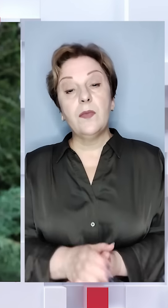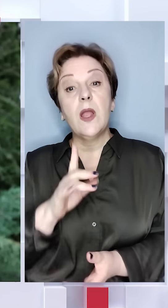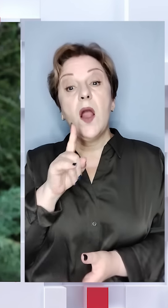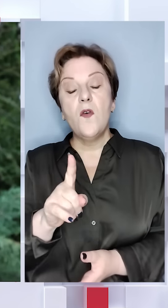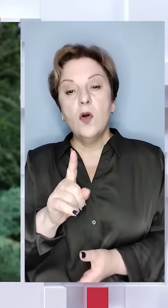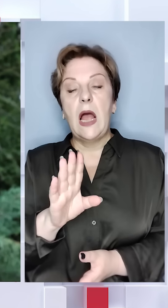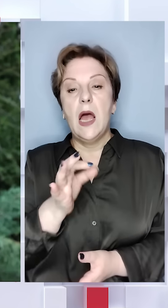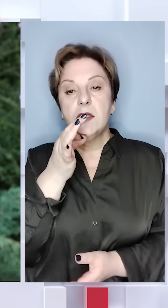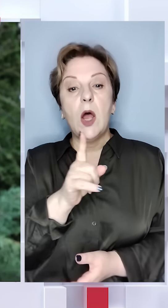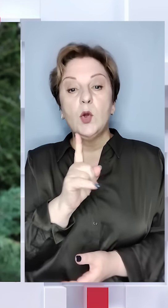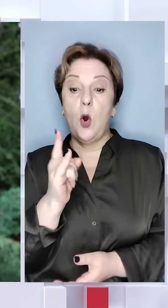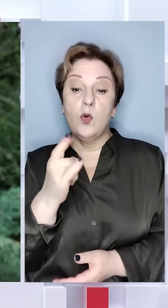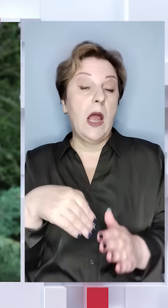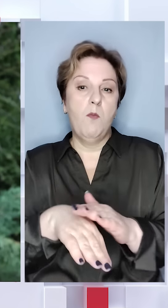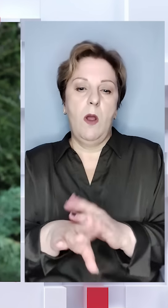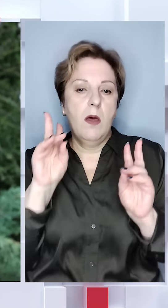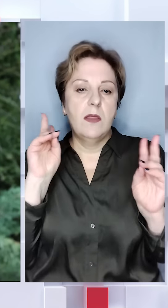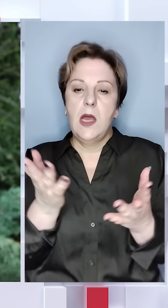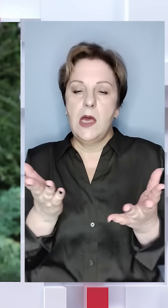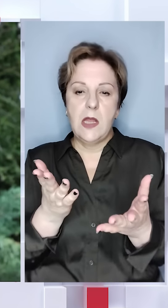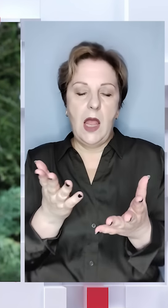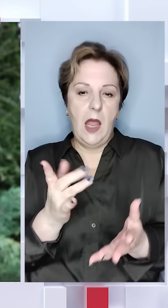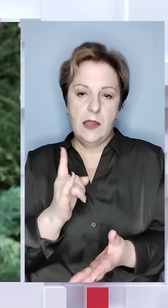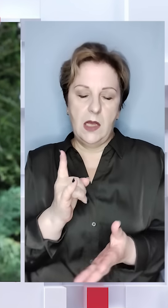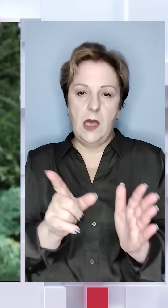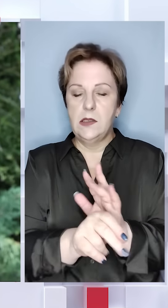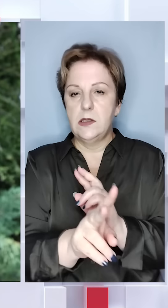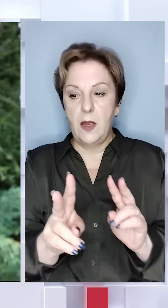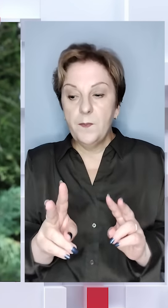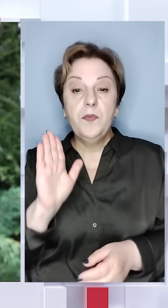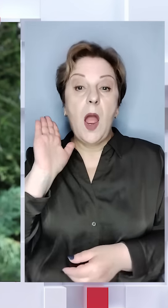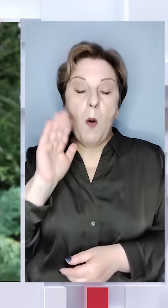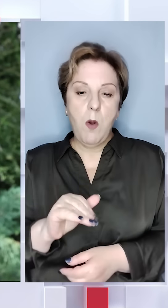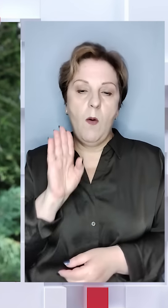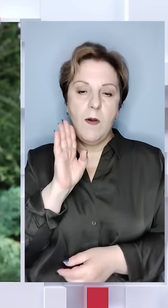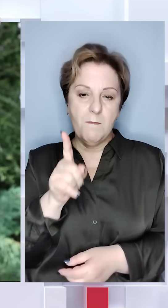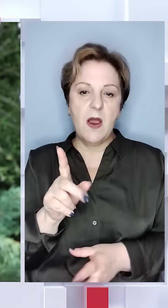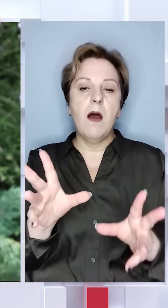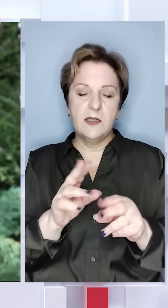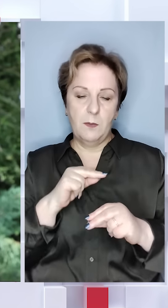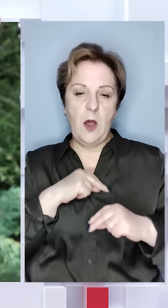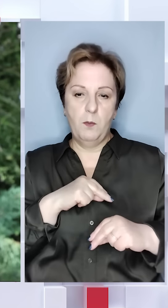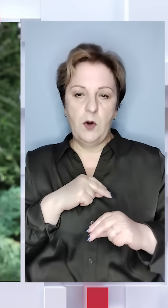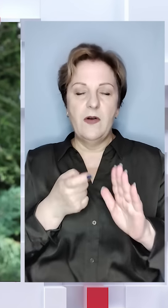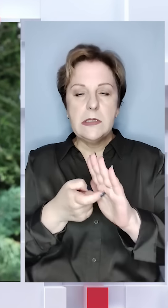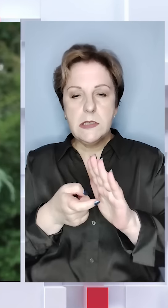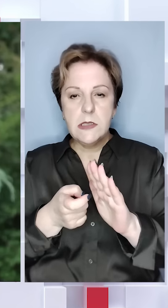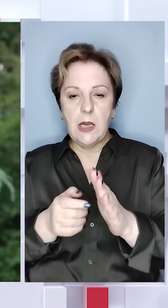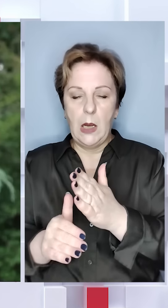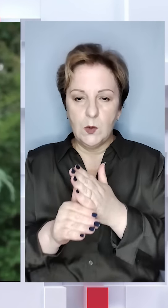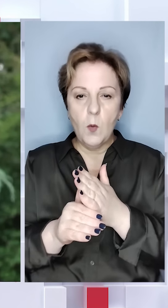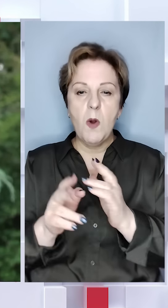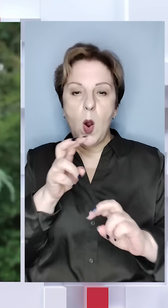Вона сказала, що дитина пішла, і вона не знає, де вона і з ким. Далі вона співпрацювала зі слідством,